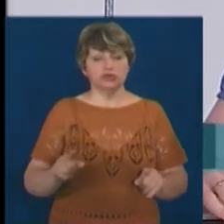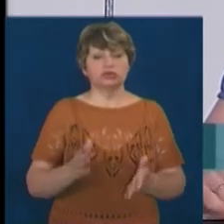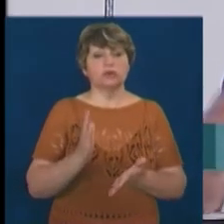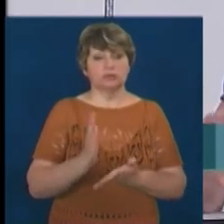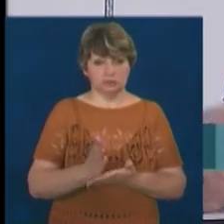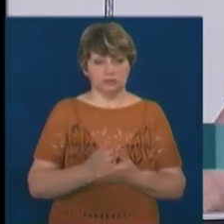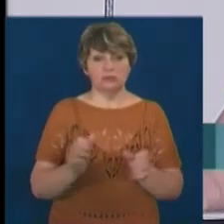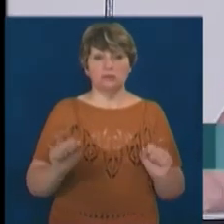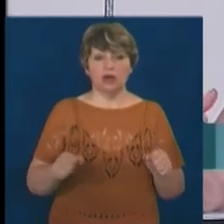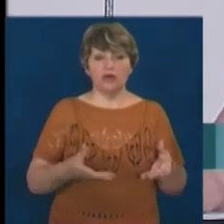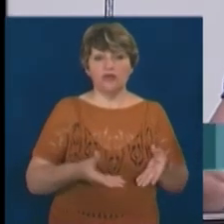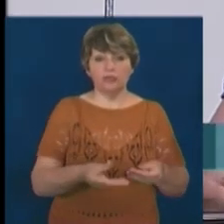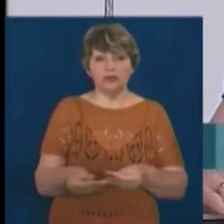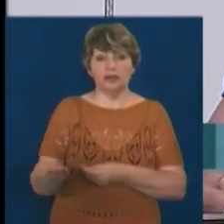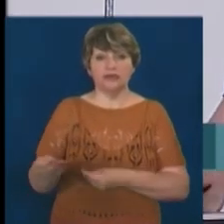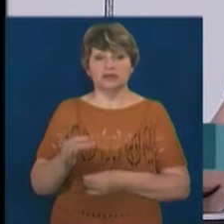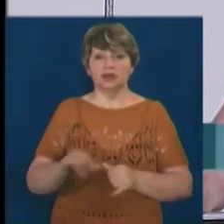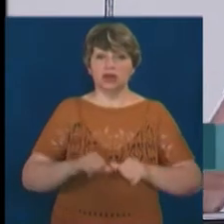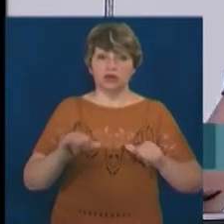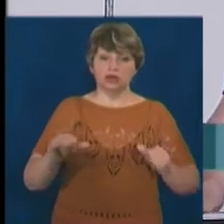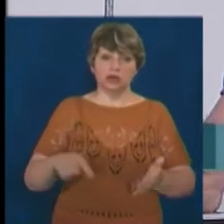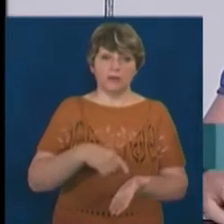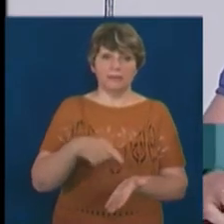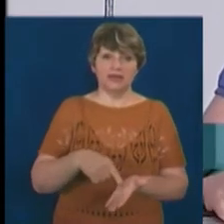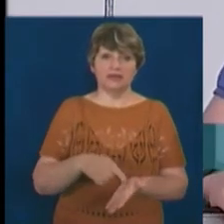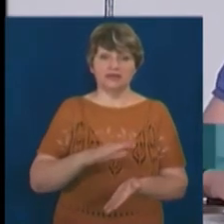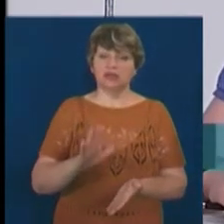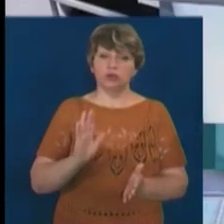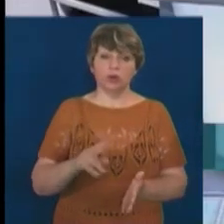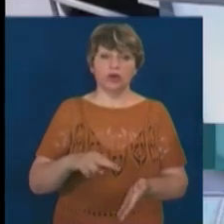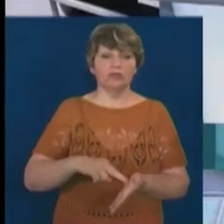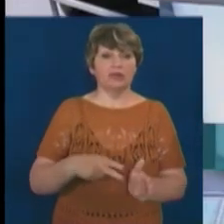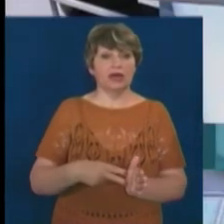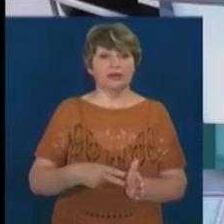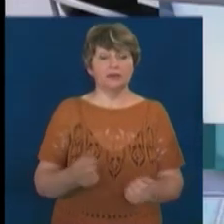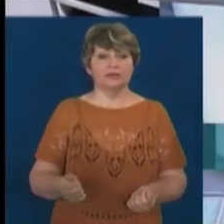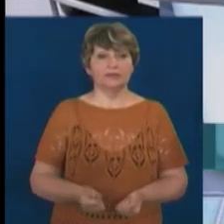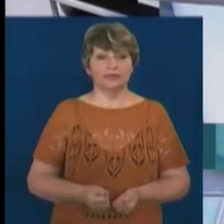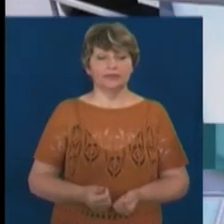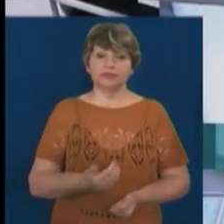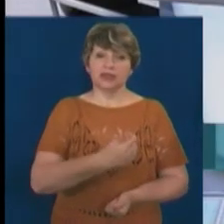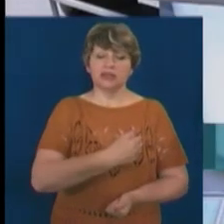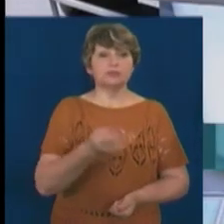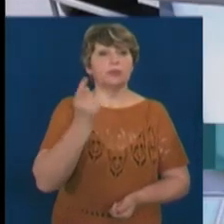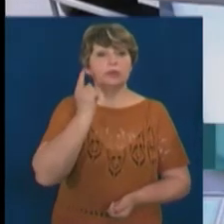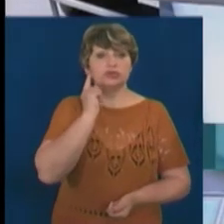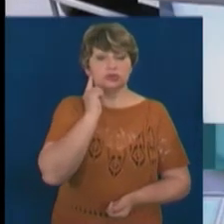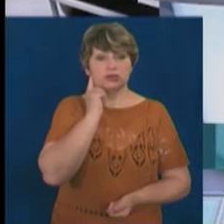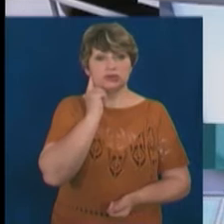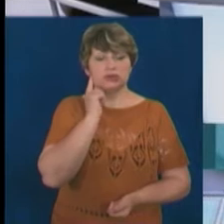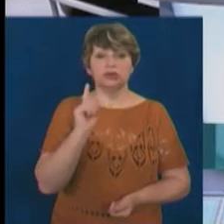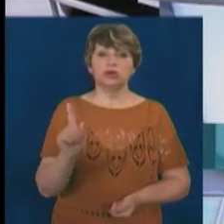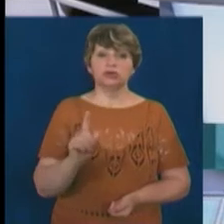впливати і розвивати це місто не тільки в плані економічного. Ну і тепер нарешті хотілося б почути, що стосується